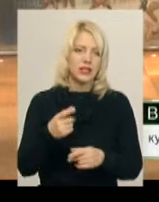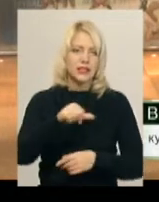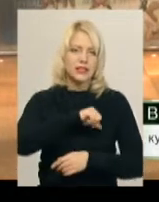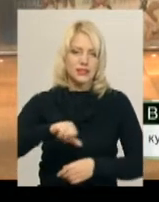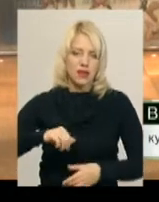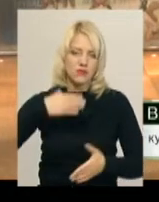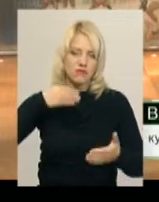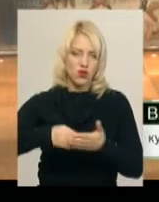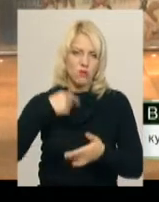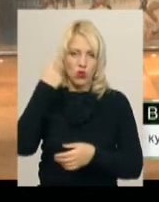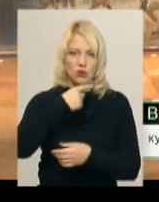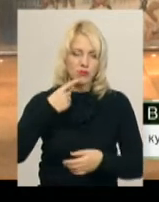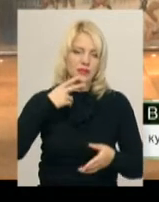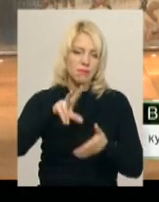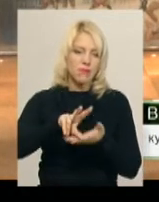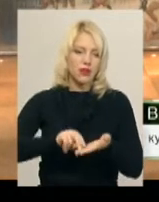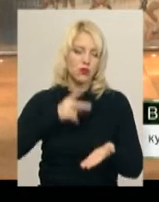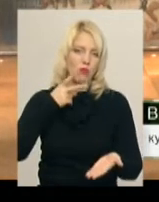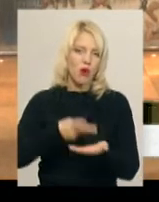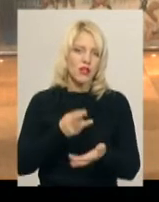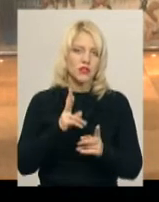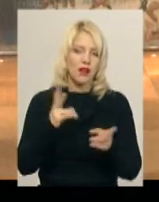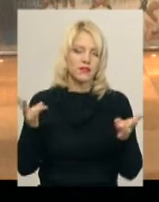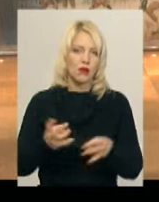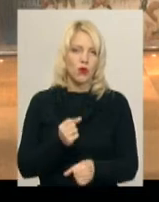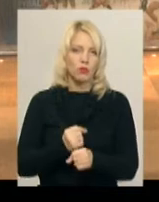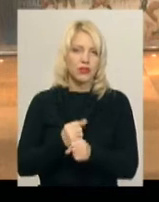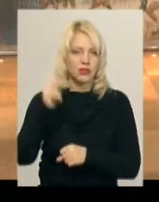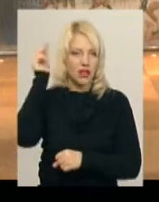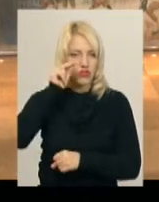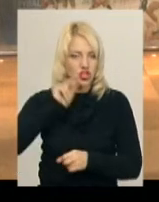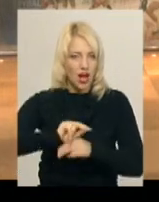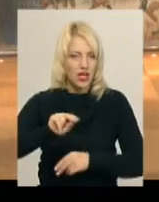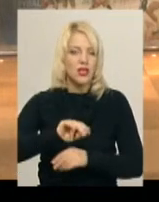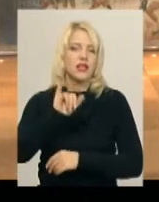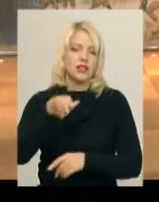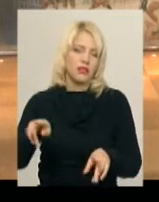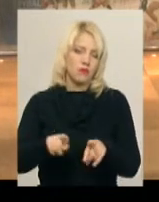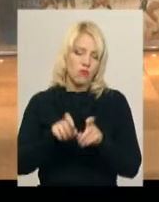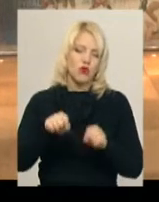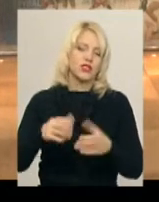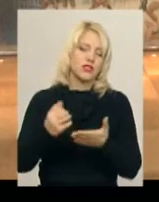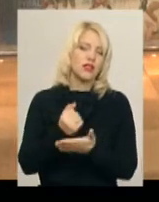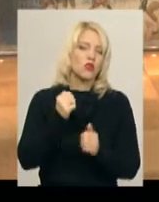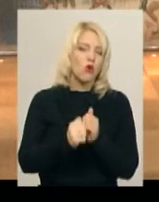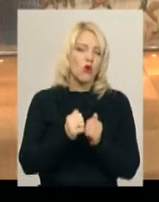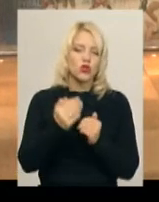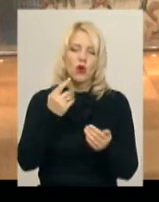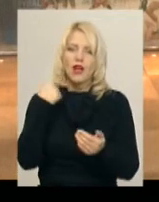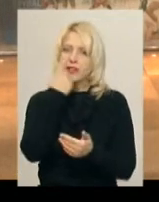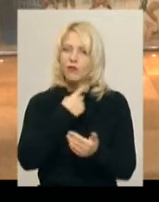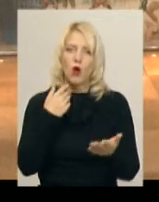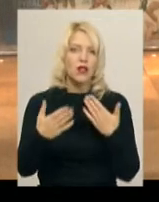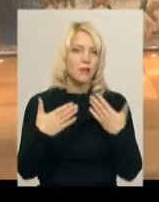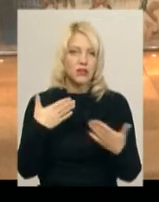своїм особистим прикладом показує, як треба робити, навчає, може знайти до кожного індивідуальний підхід. І